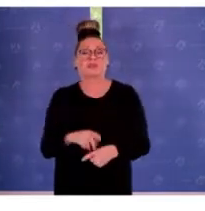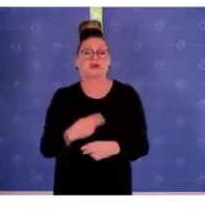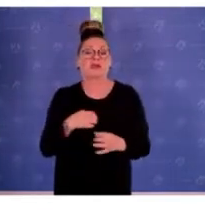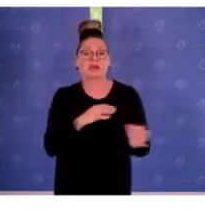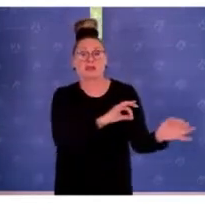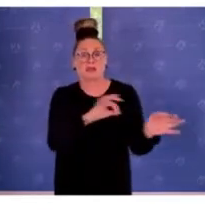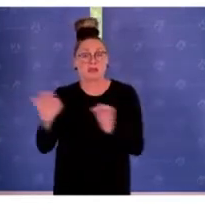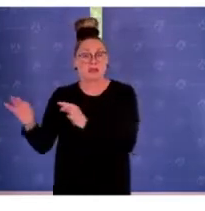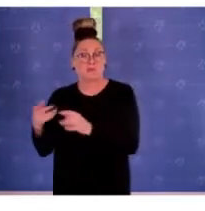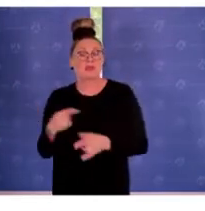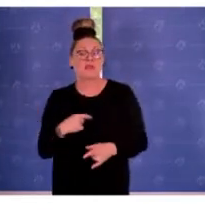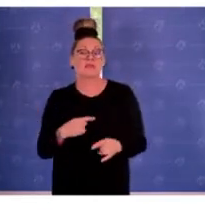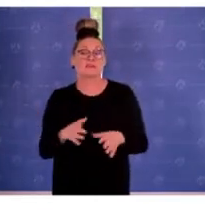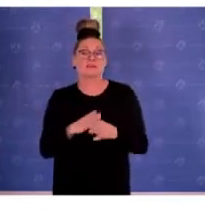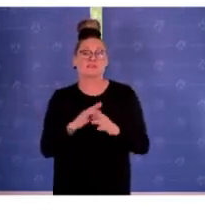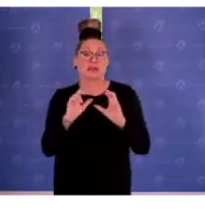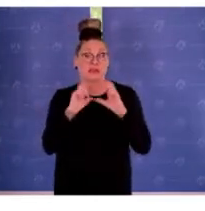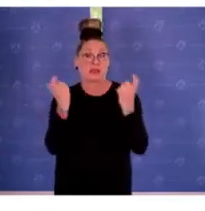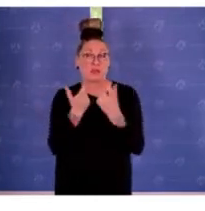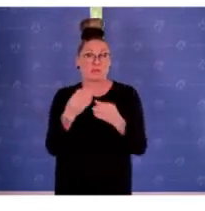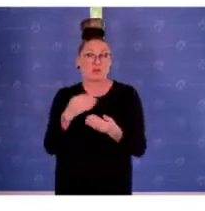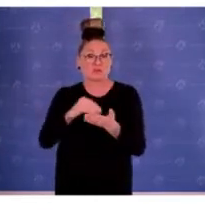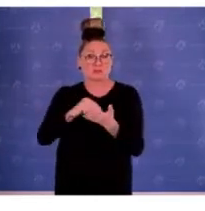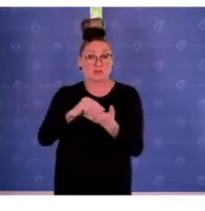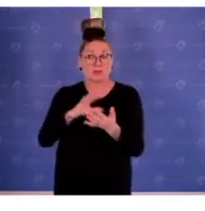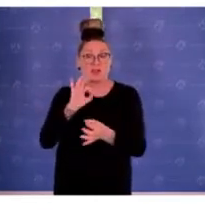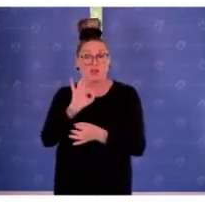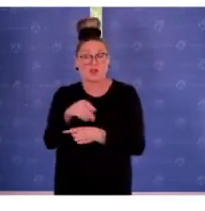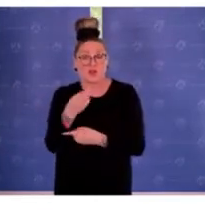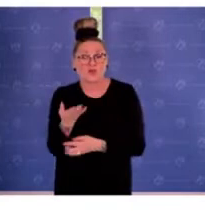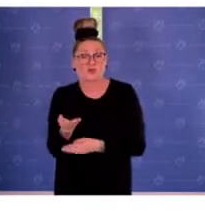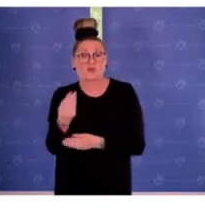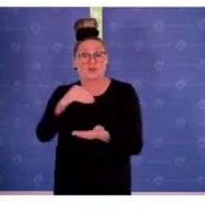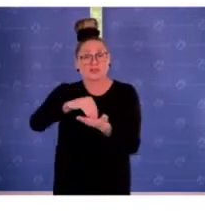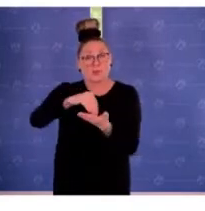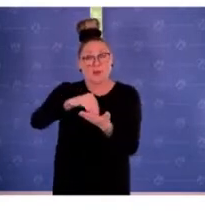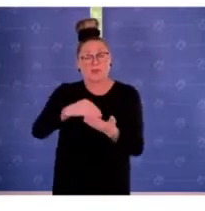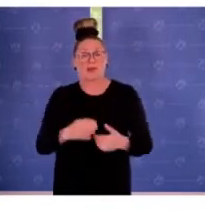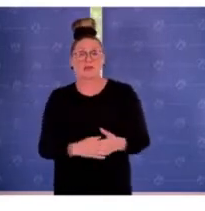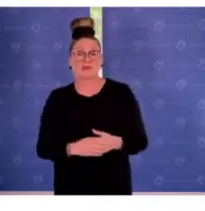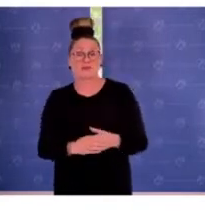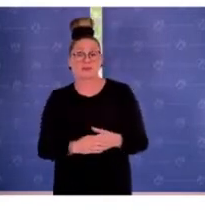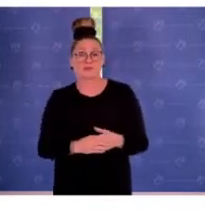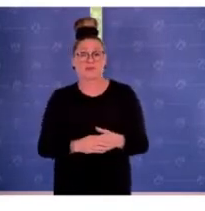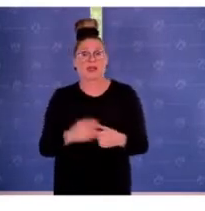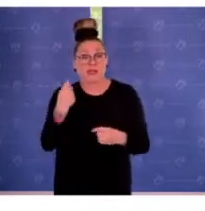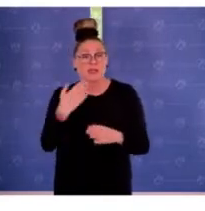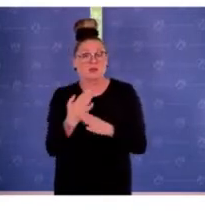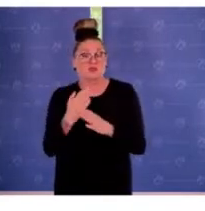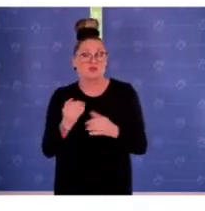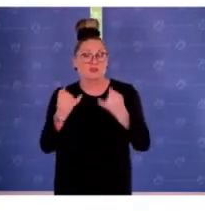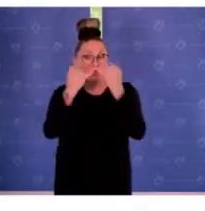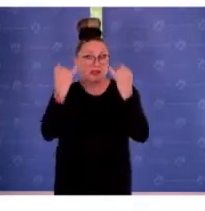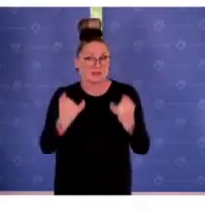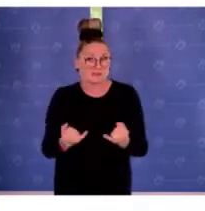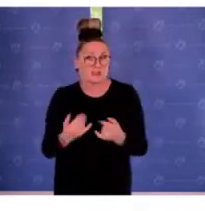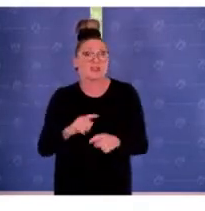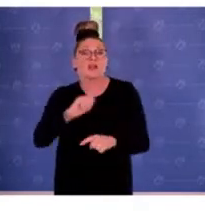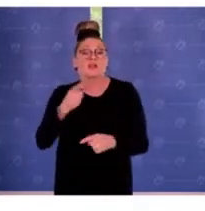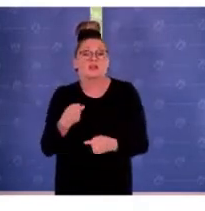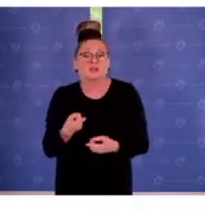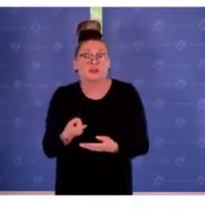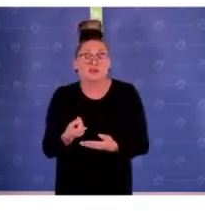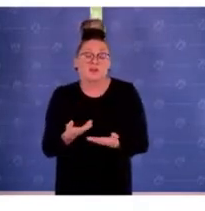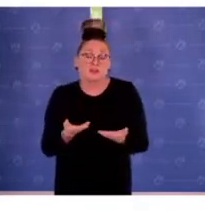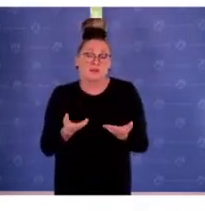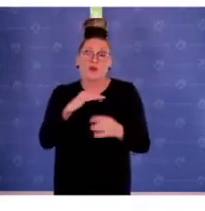Gremium, eben unter Beteiligung der genannten Institutionen, bei dem es immer wieder auf